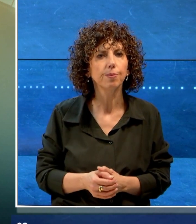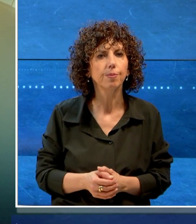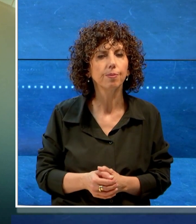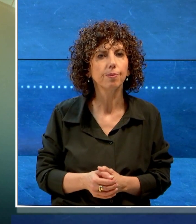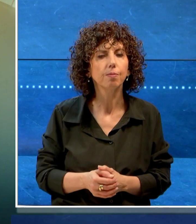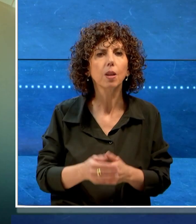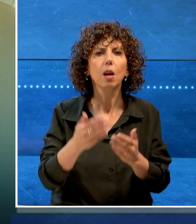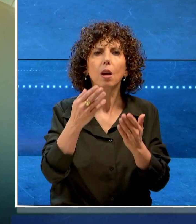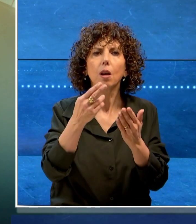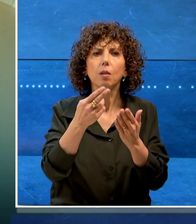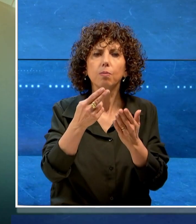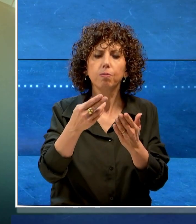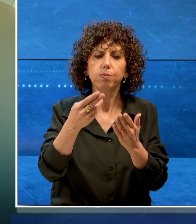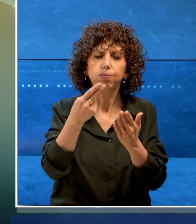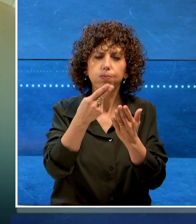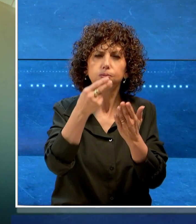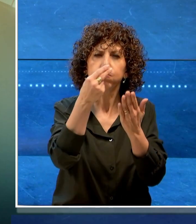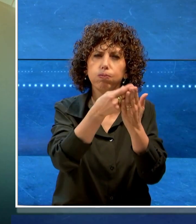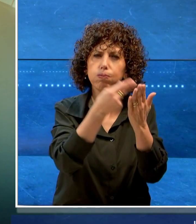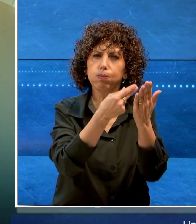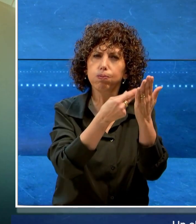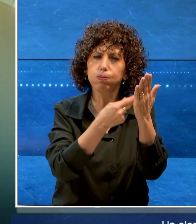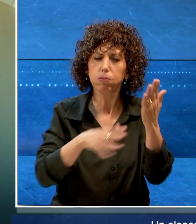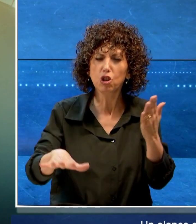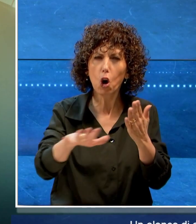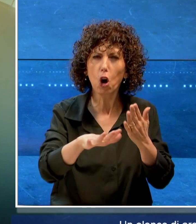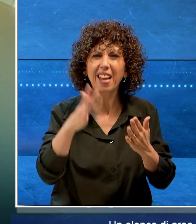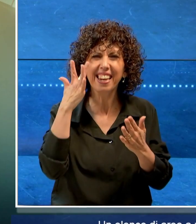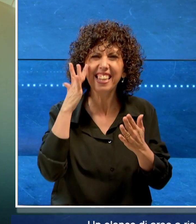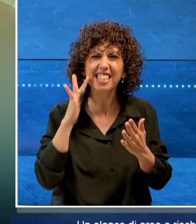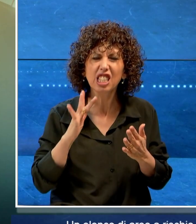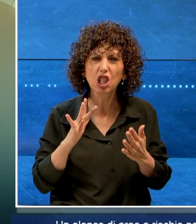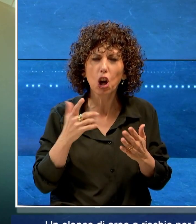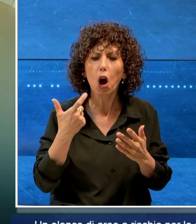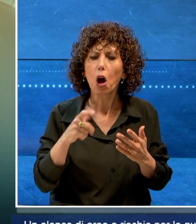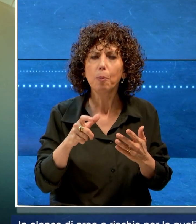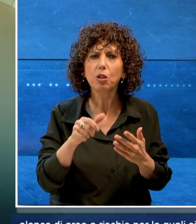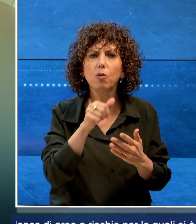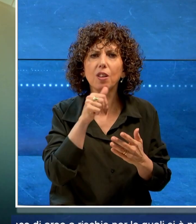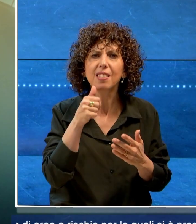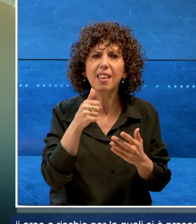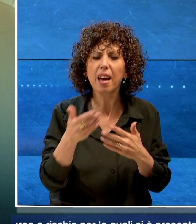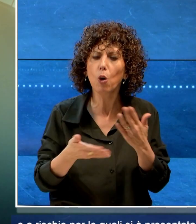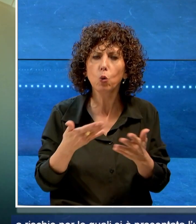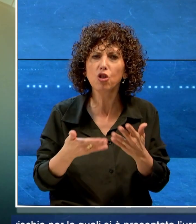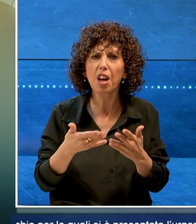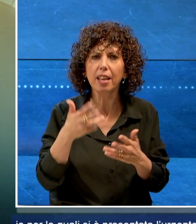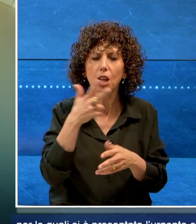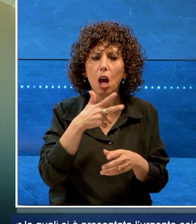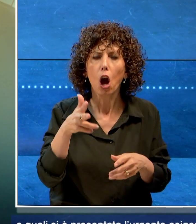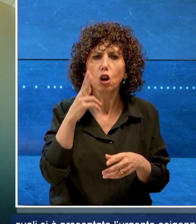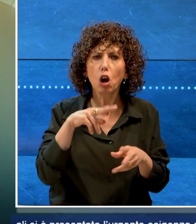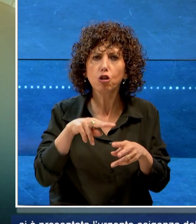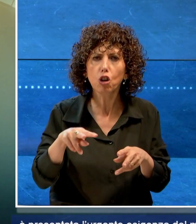Un elenco di aree a rischio per le quali si è presentata l'esigenza urgente del monitoraggio. E'